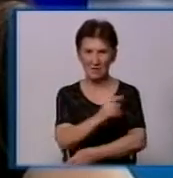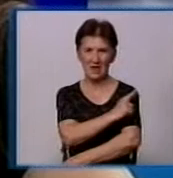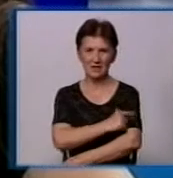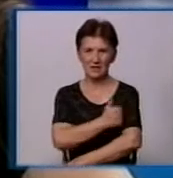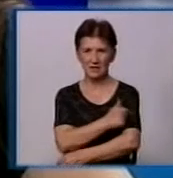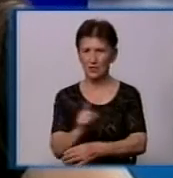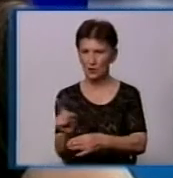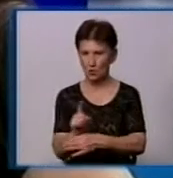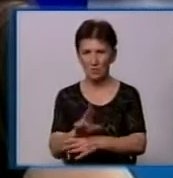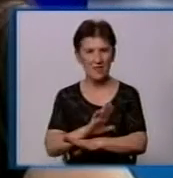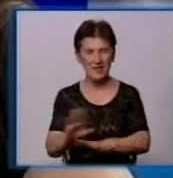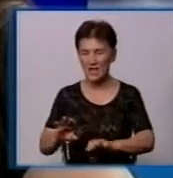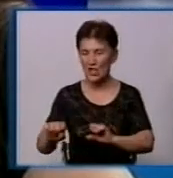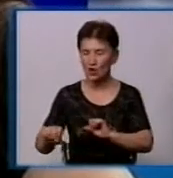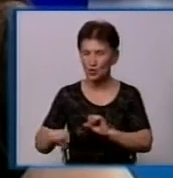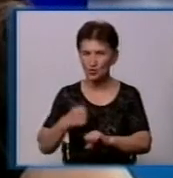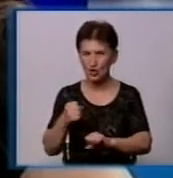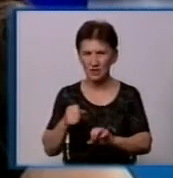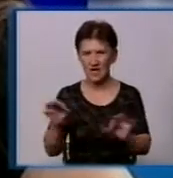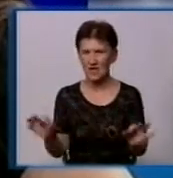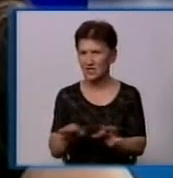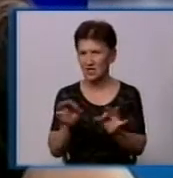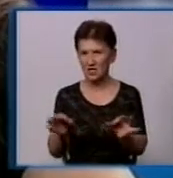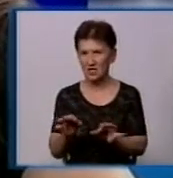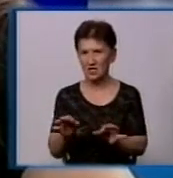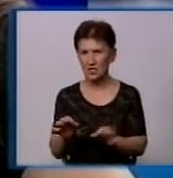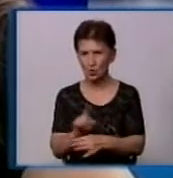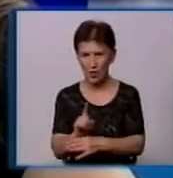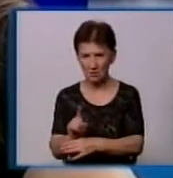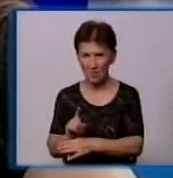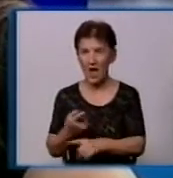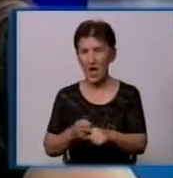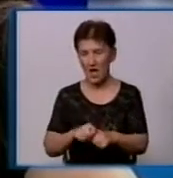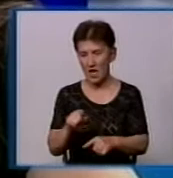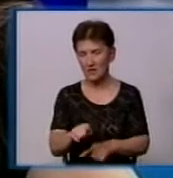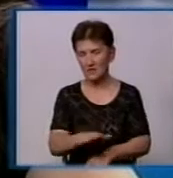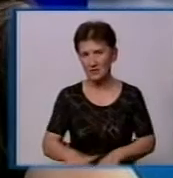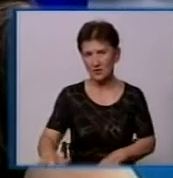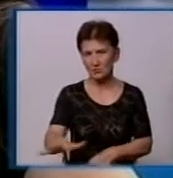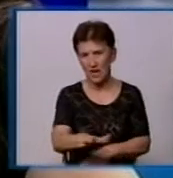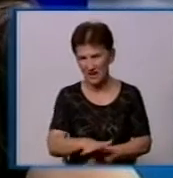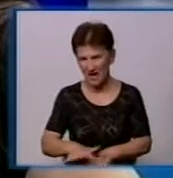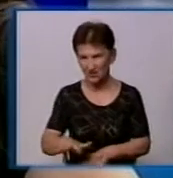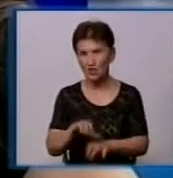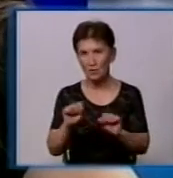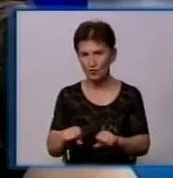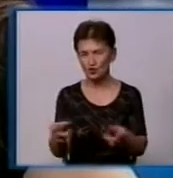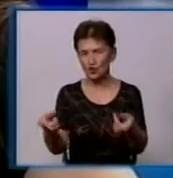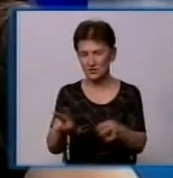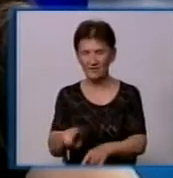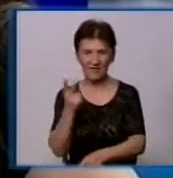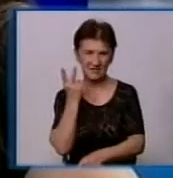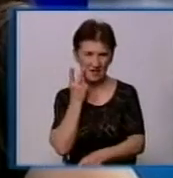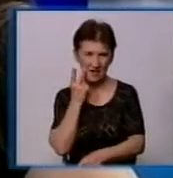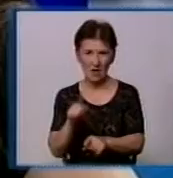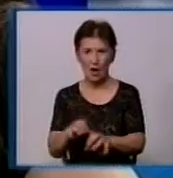не нарушає ніякі санітарні норми, то цей контейнерний майданчик може залишатися на тому ж місці. Ми просто